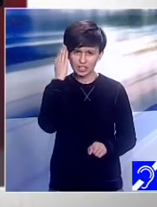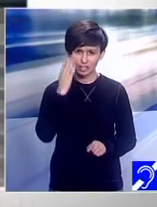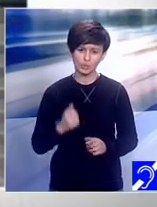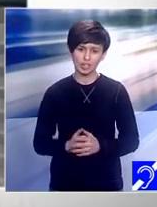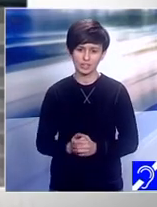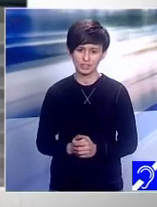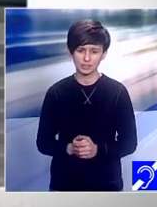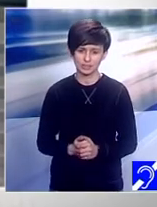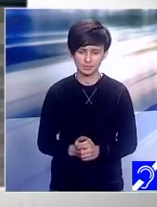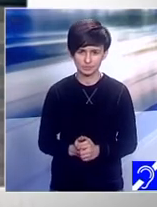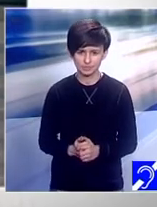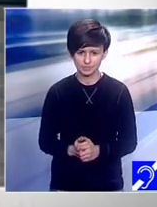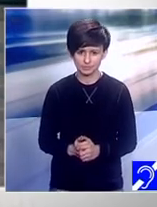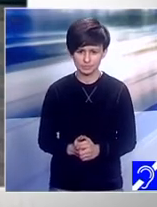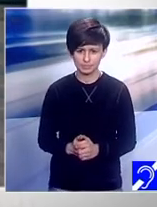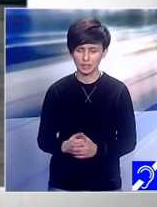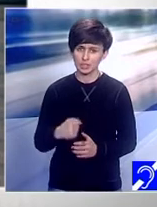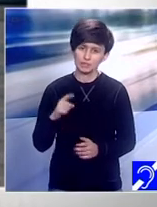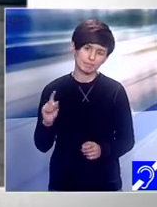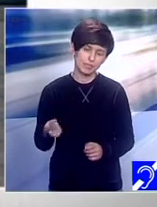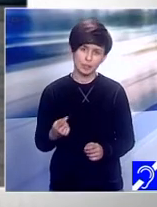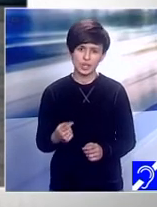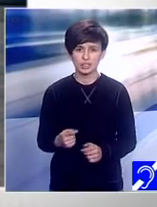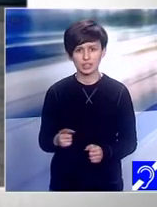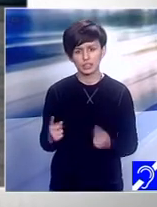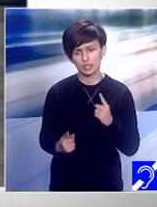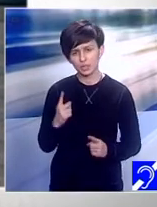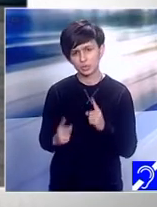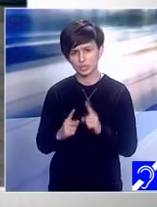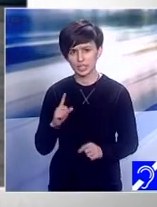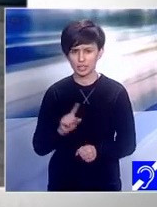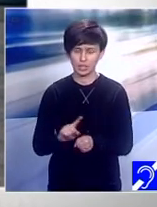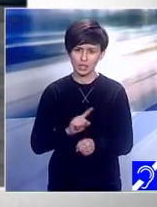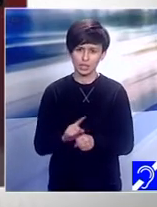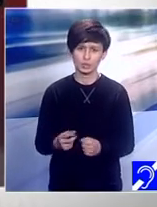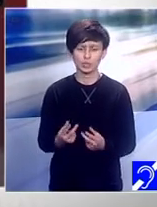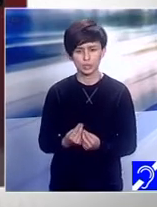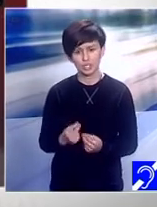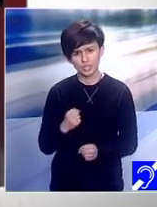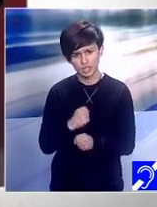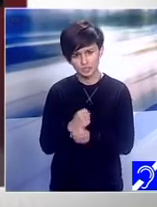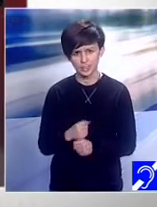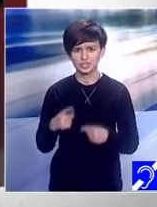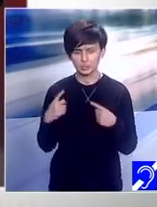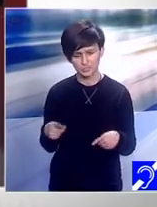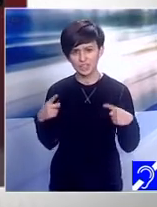altfel. Poate că unele lucruri le faceți mai încet sau altele faceți altfel. Sau unele poate nu le facem chiar deloc, dar facem